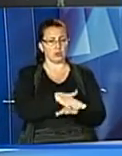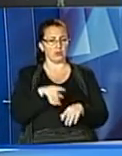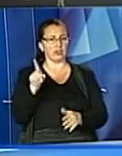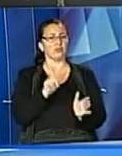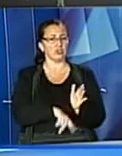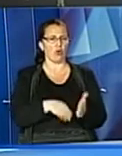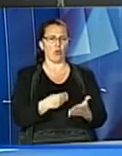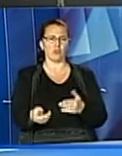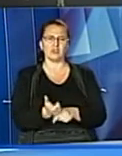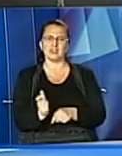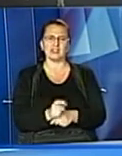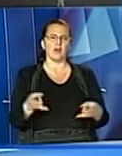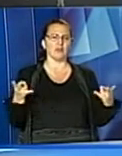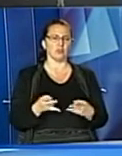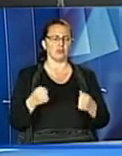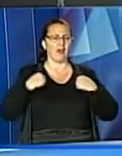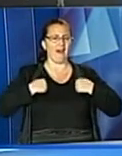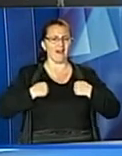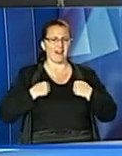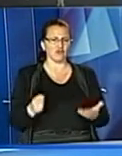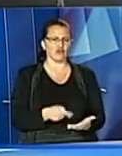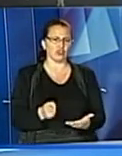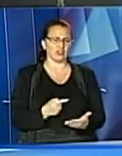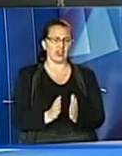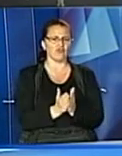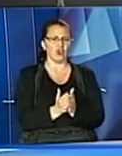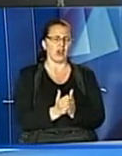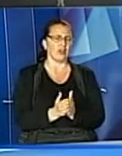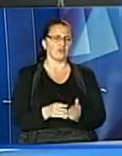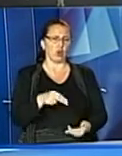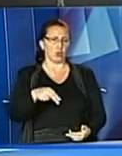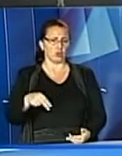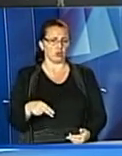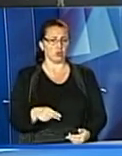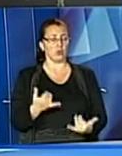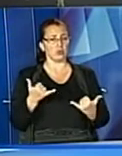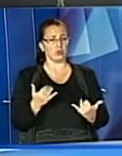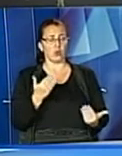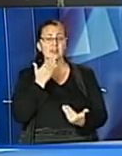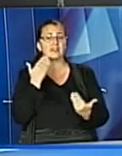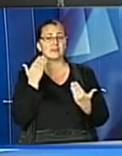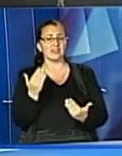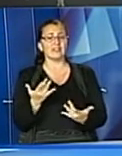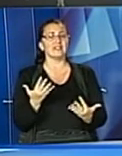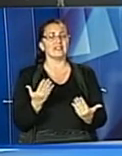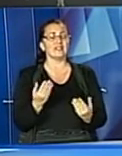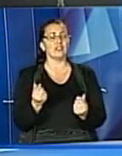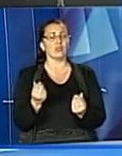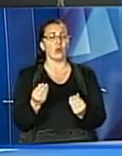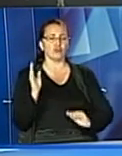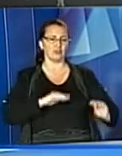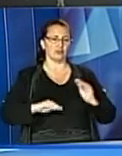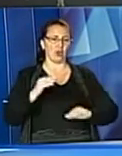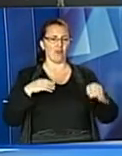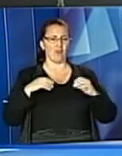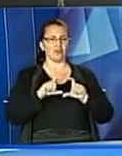купують найнеобхідніше – ранець, щоденник, зошити та ручки. Марта Янко сьогодні дізнавалася, скільки коштуватиме спакувати шкільний